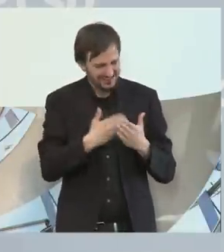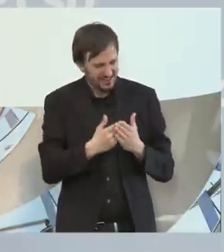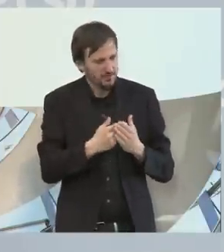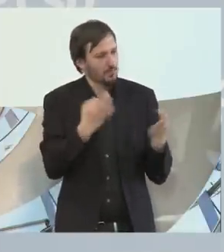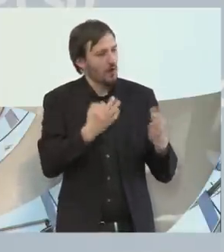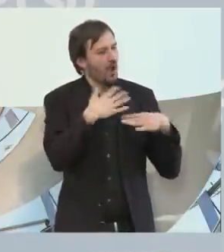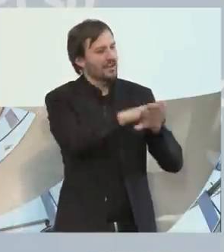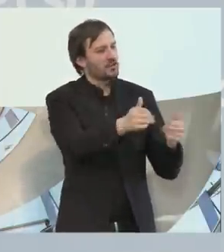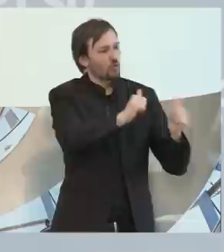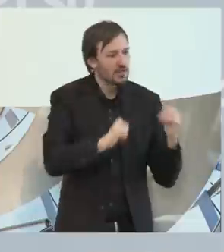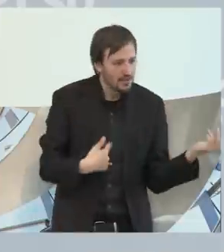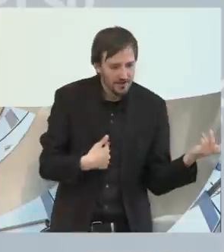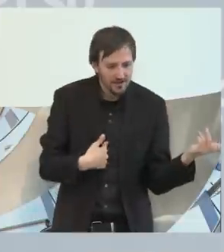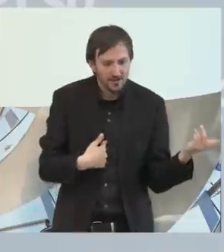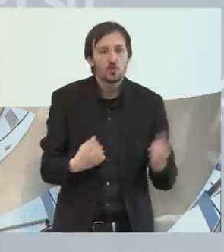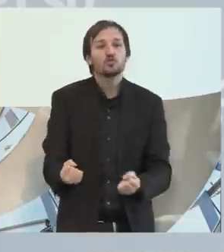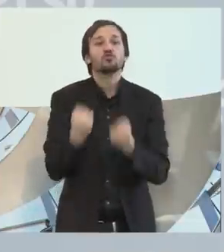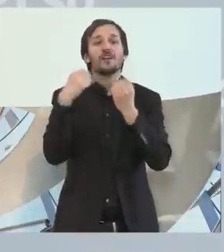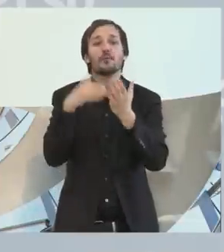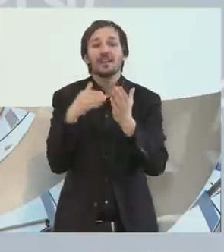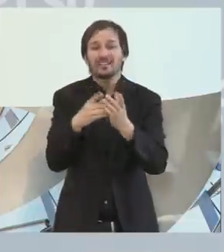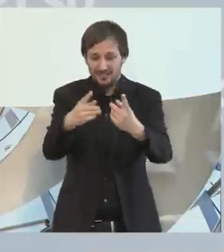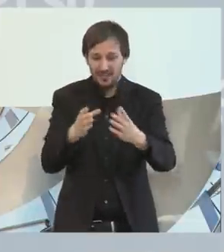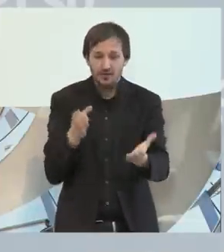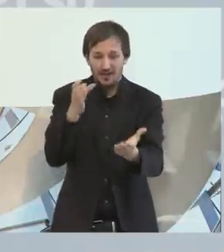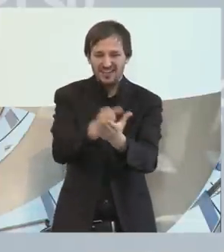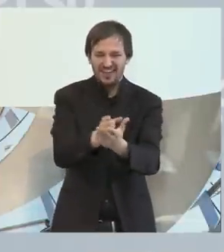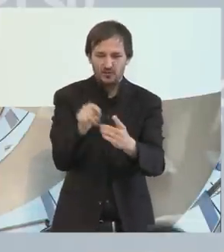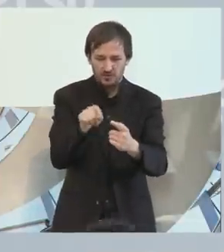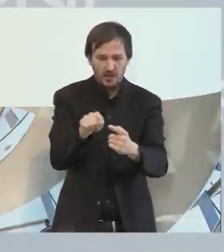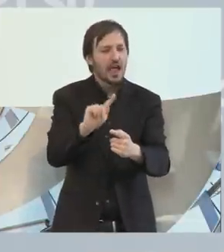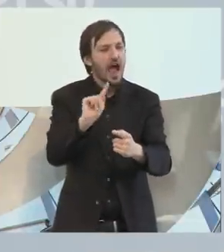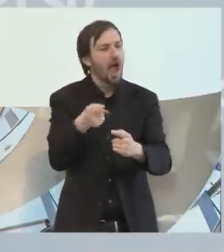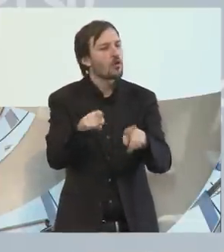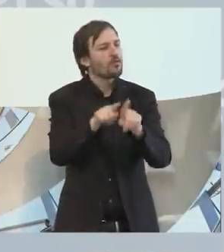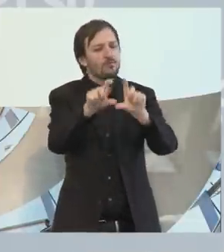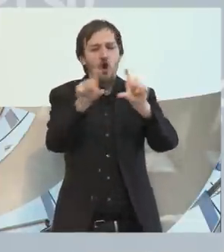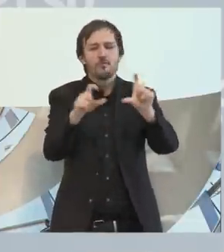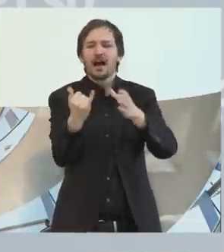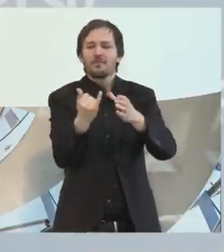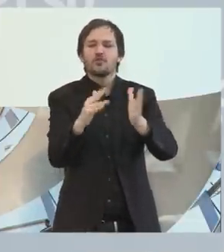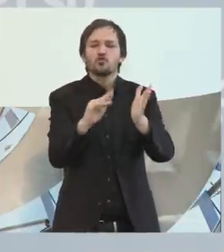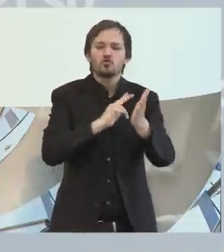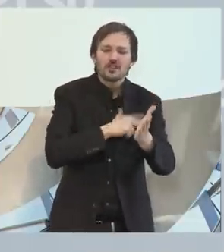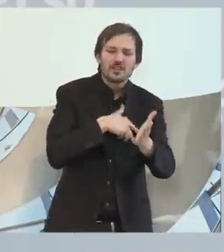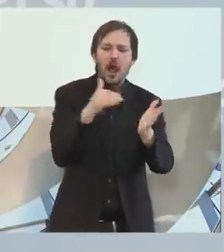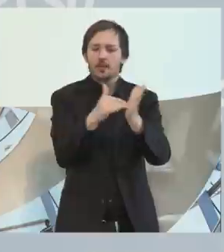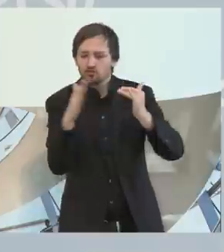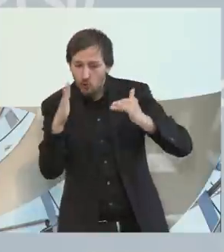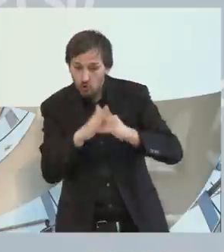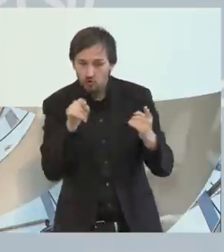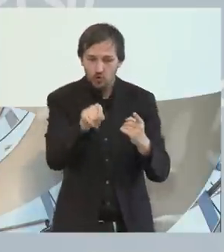Und schwerbehinderten Vertretungen sind auch soziale Strukturen in den Unternehmen und Verwaltungen, die dafür sorgen, dass eben